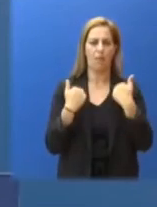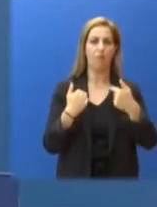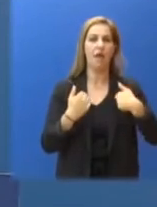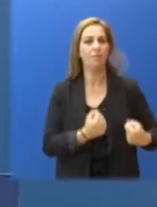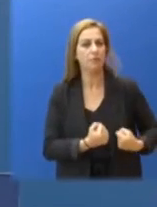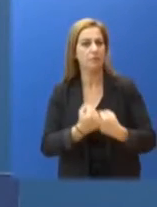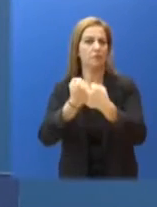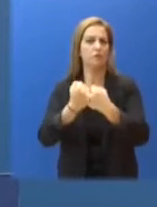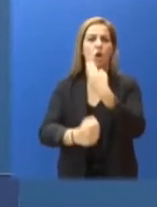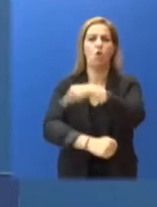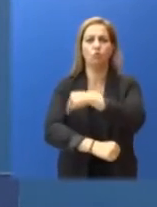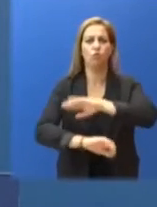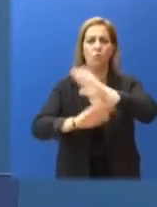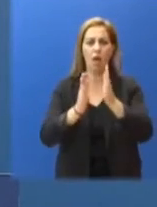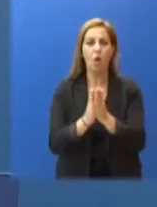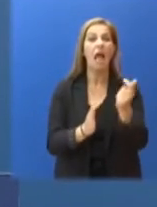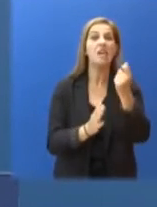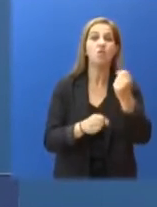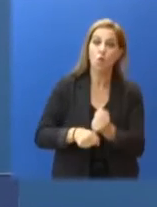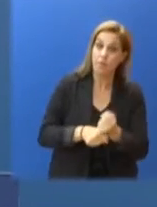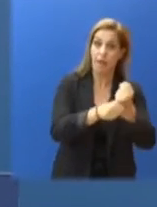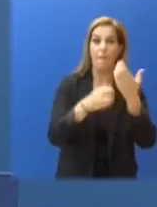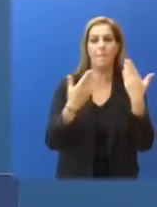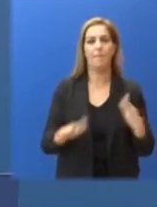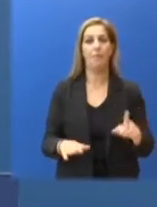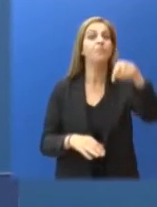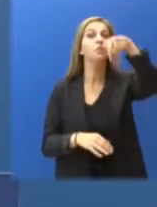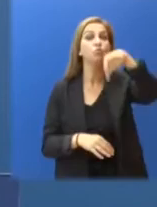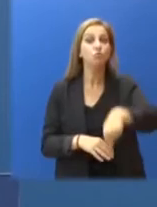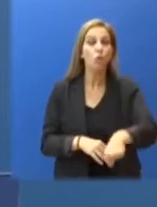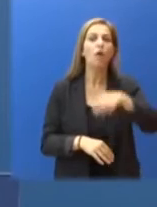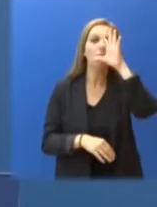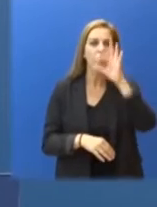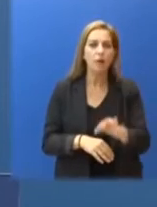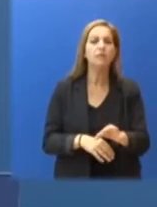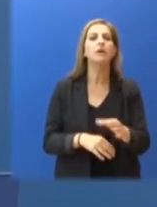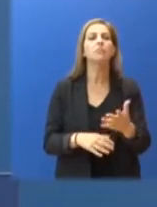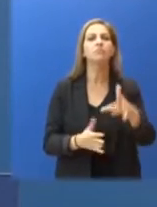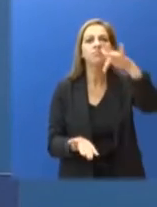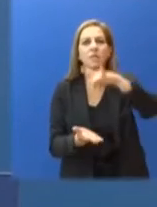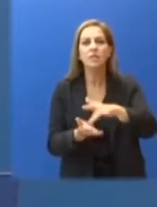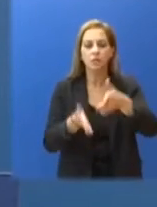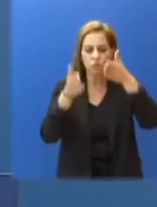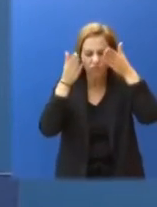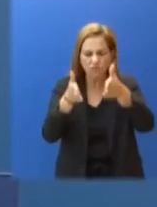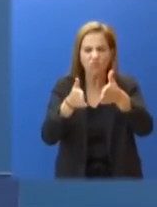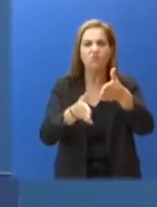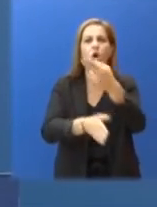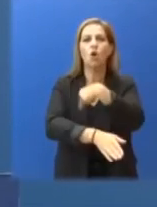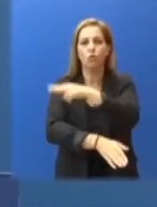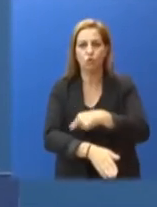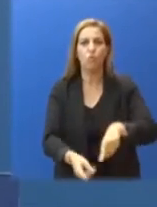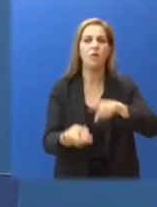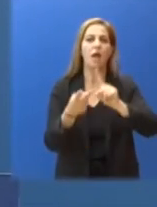στήριξης της πραγματικής οικονομίας. Τώρα, με πολιτικές και πυρήνα το ΕΣΥ, τον εμβολιασμό και το